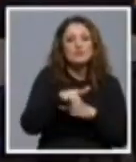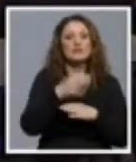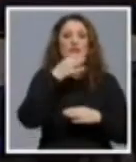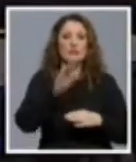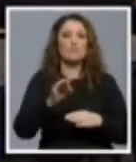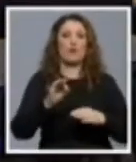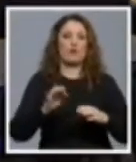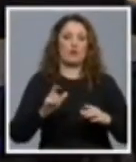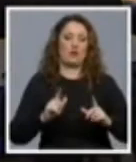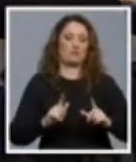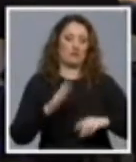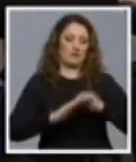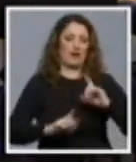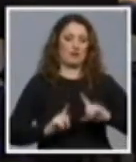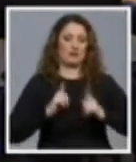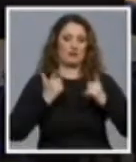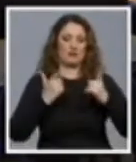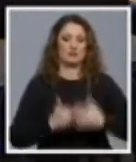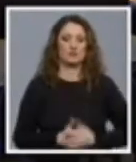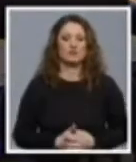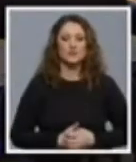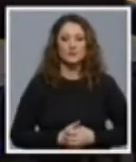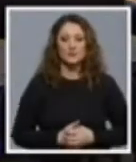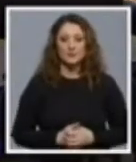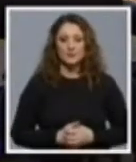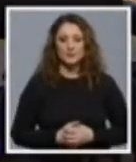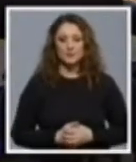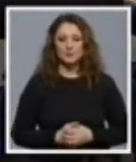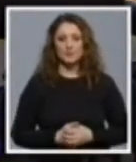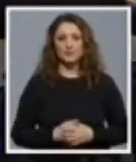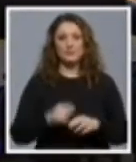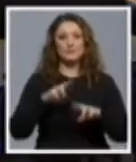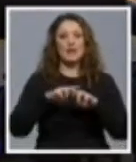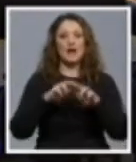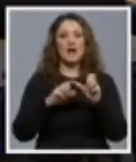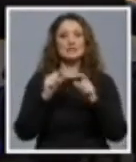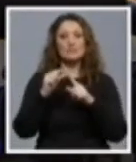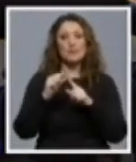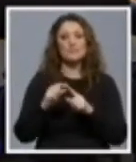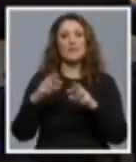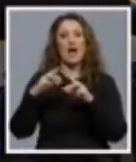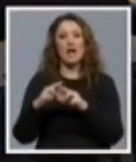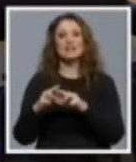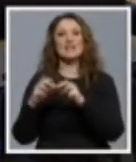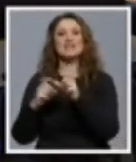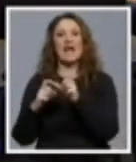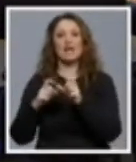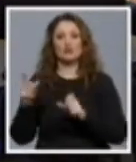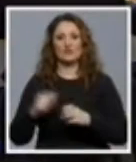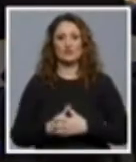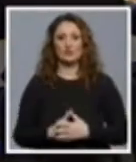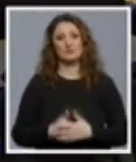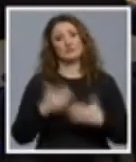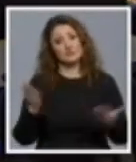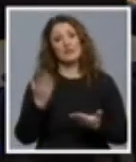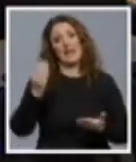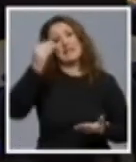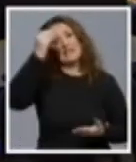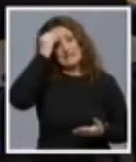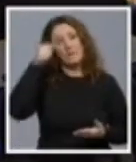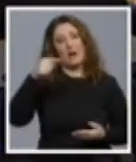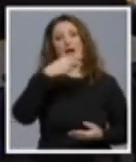Ljepa, na redu je... Ajde spet, doktor Ante Stavčević, nadam se da ćete konečno zapamtiti. Dakle,